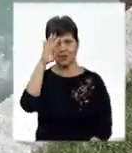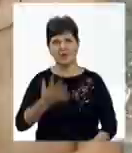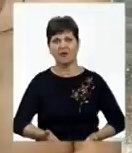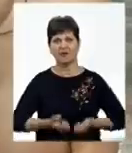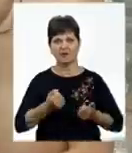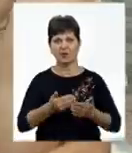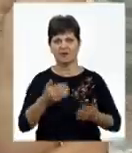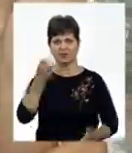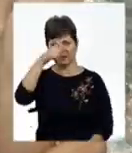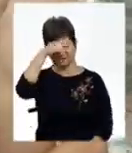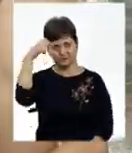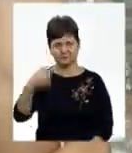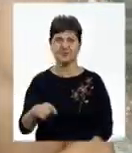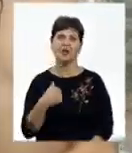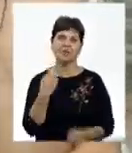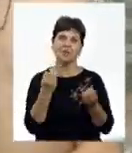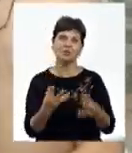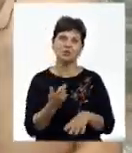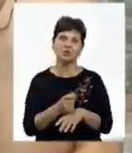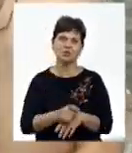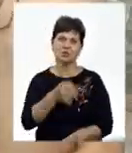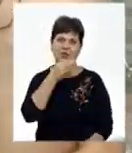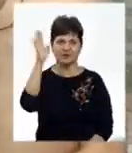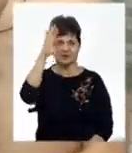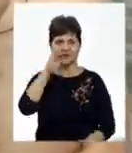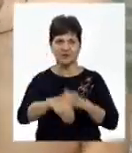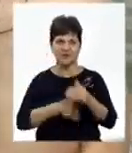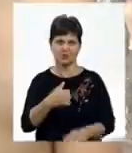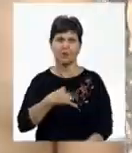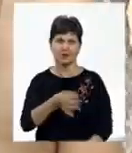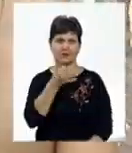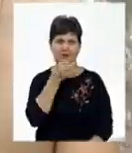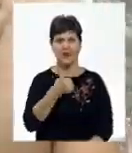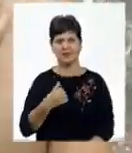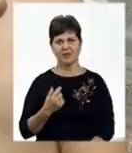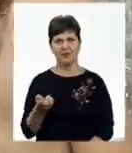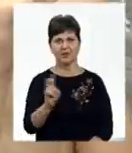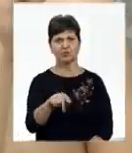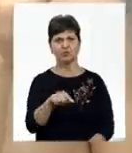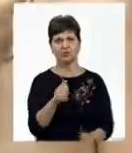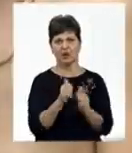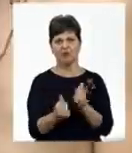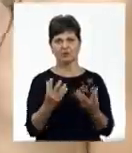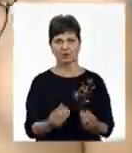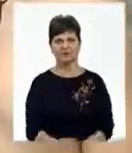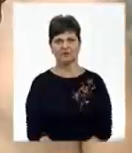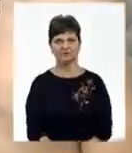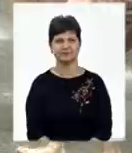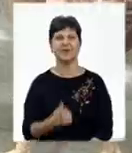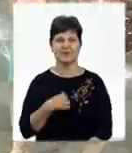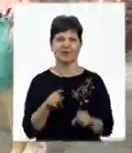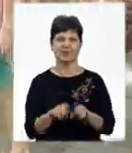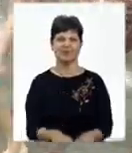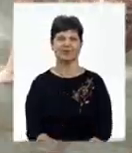спеки. Мені подобається вода. Купанська, звісно, дуже подобається. Я приходжу сюди кожен день. Я